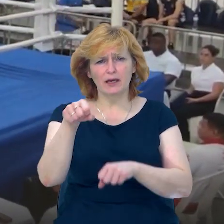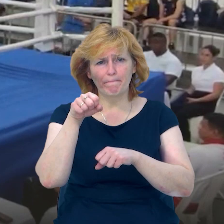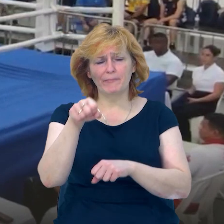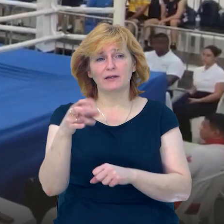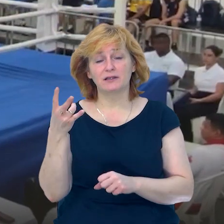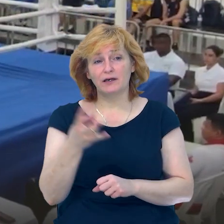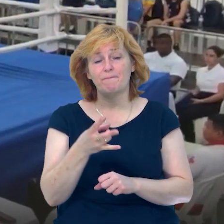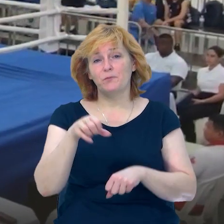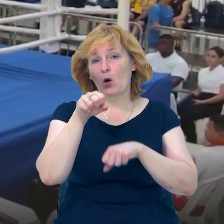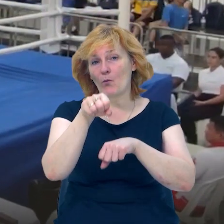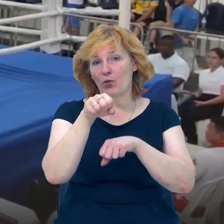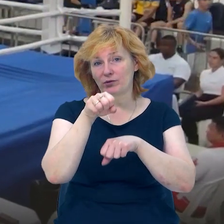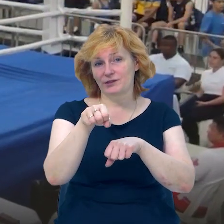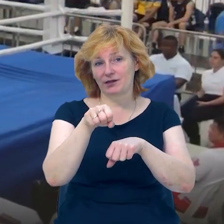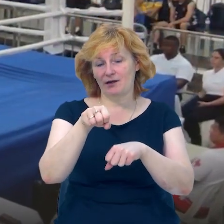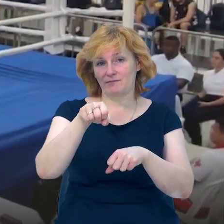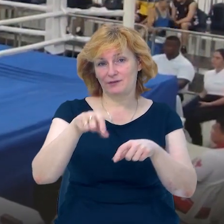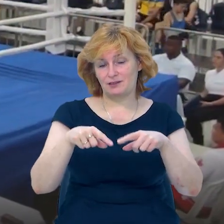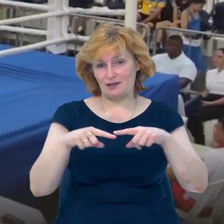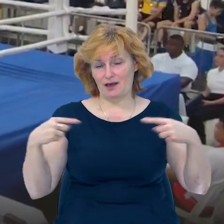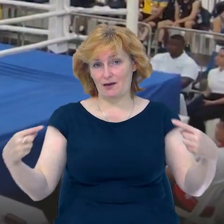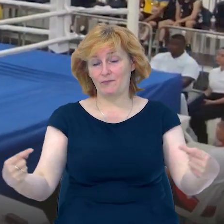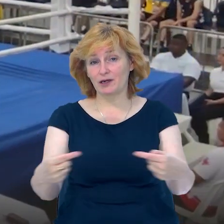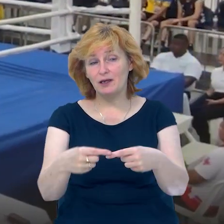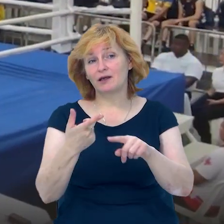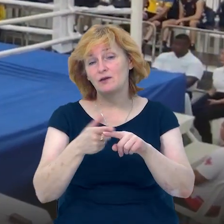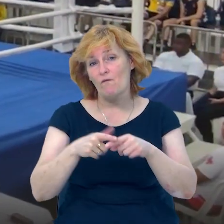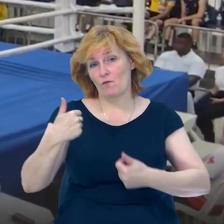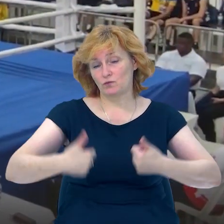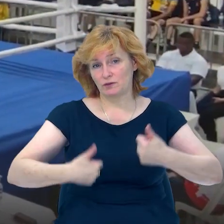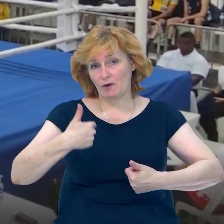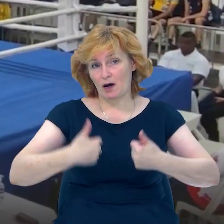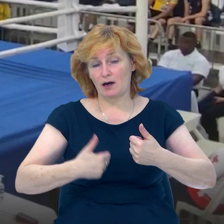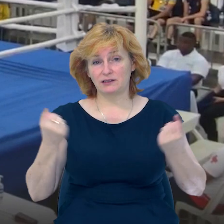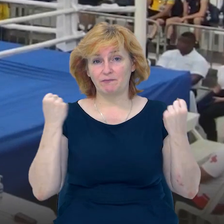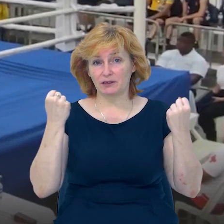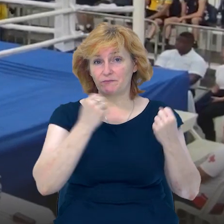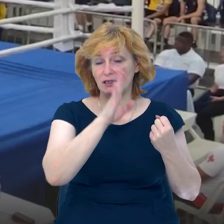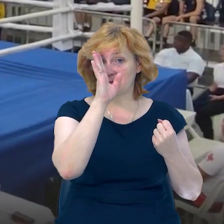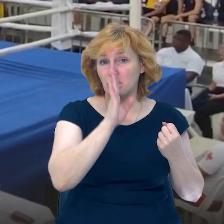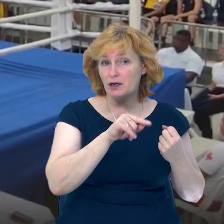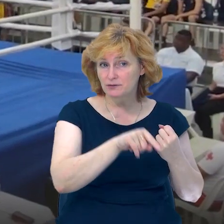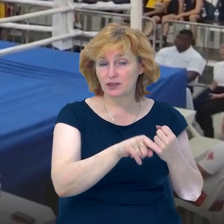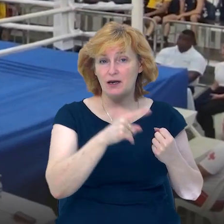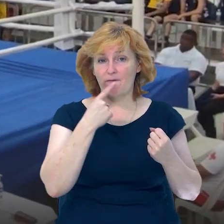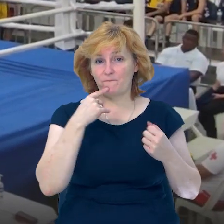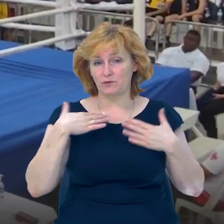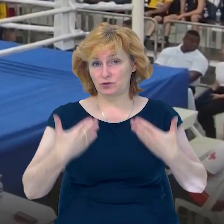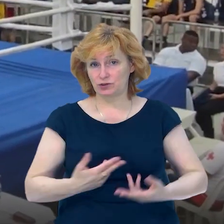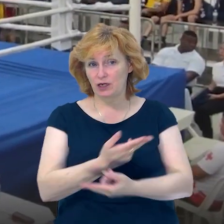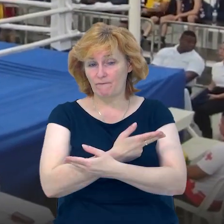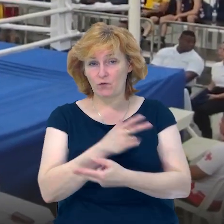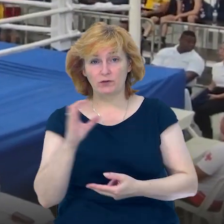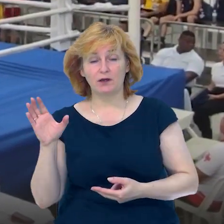Боксерський ринг Всесвітньої гімназіади у Бразилії. У фіналі змагаються спортсменка із Бразилії. Вона у червоному та у